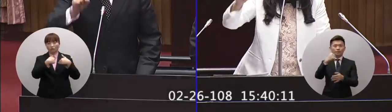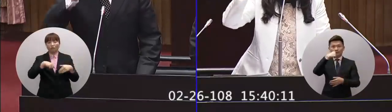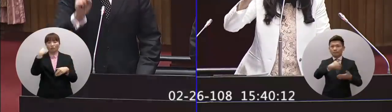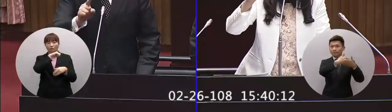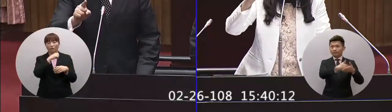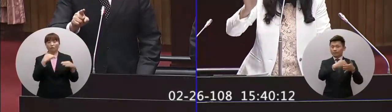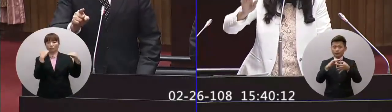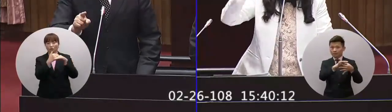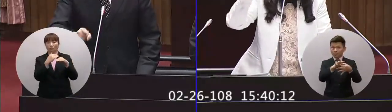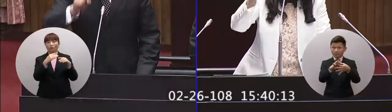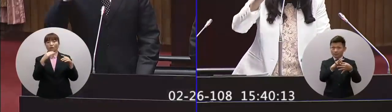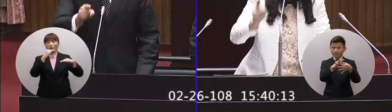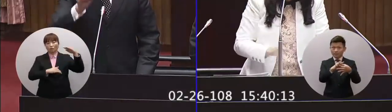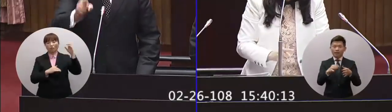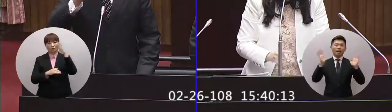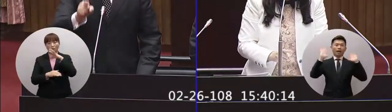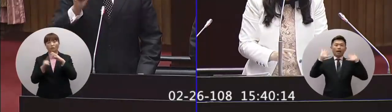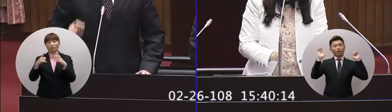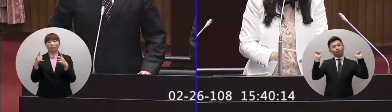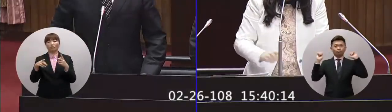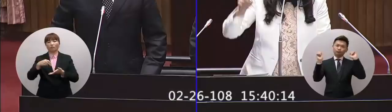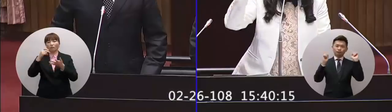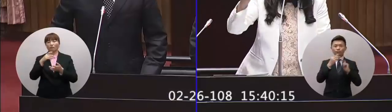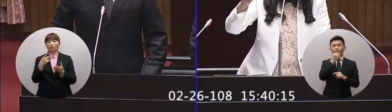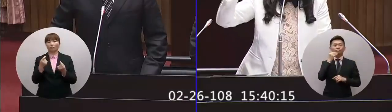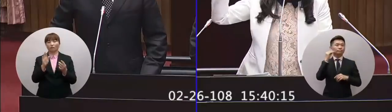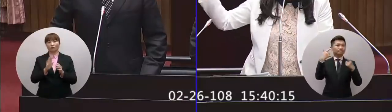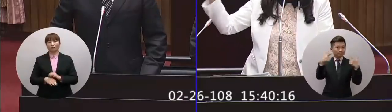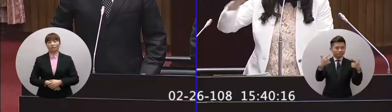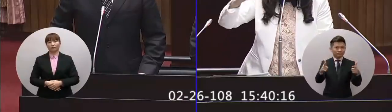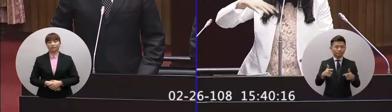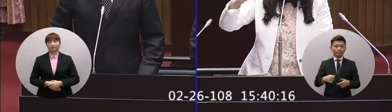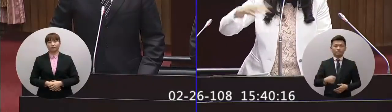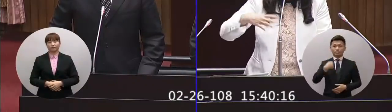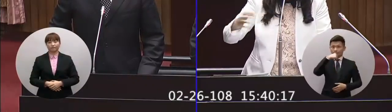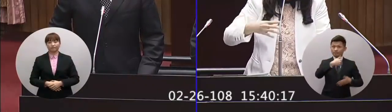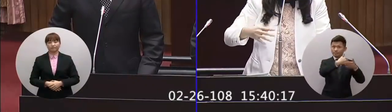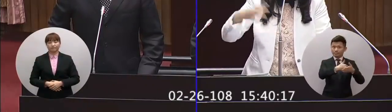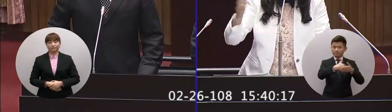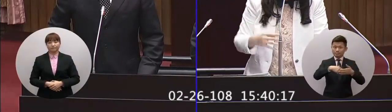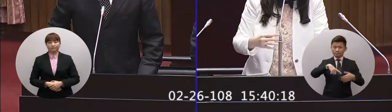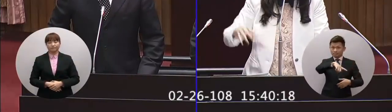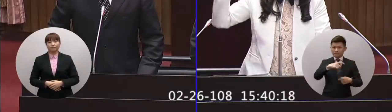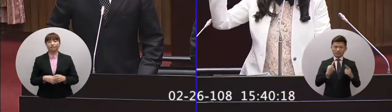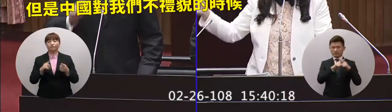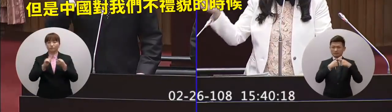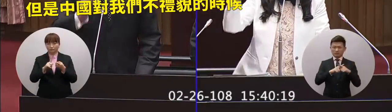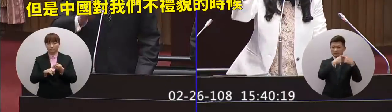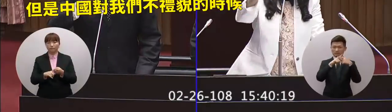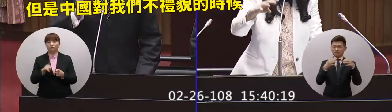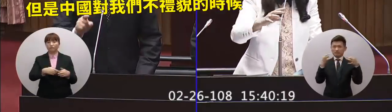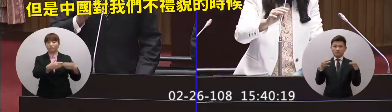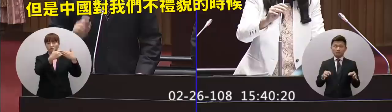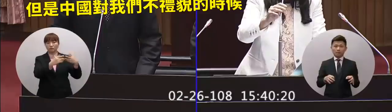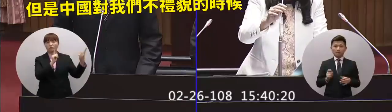我們的總統不好的時候像小孩子一樣在玩遊戲部長兩岸關係不是像我們小孩子一樣在草來草去錯但是